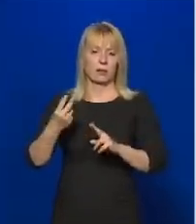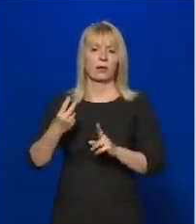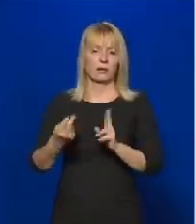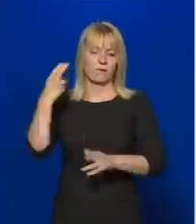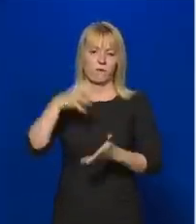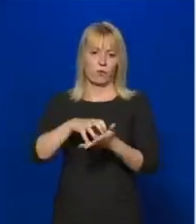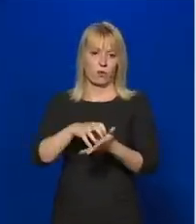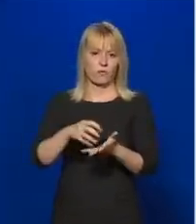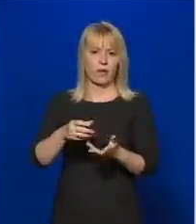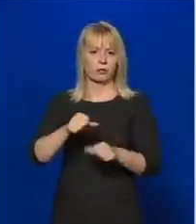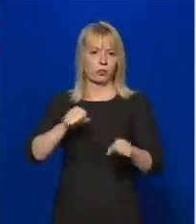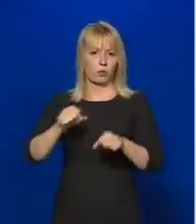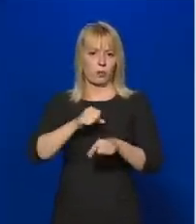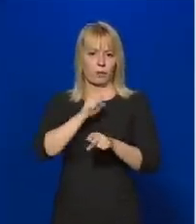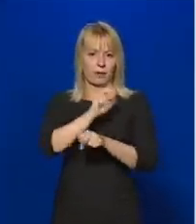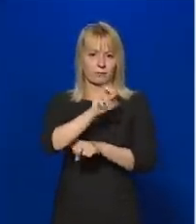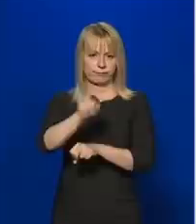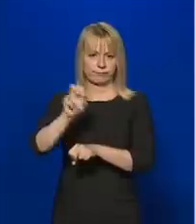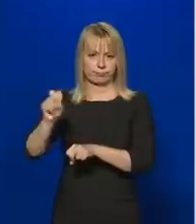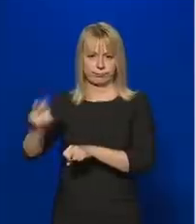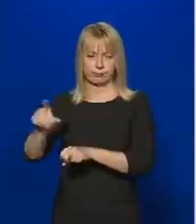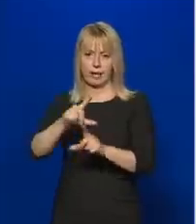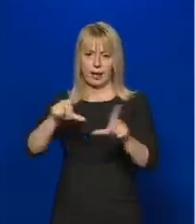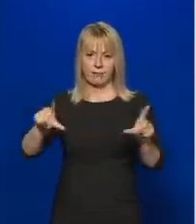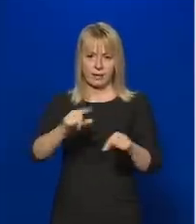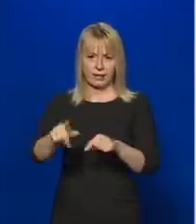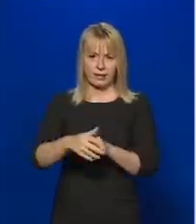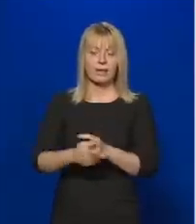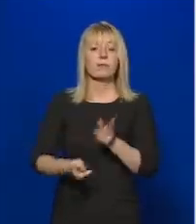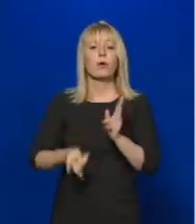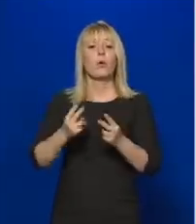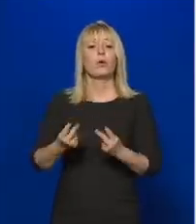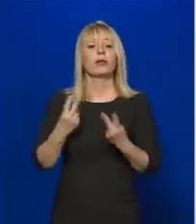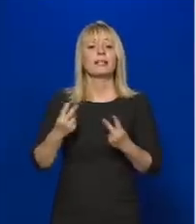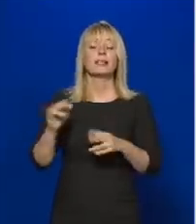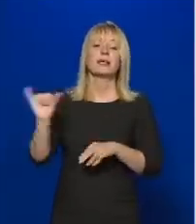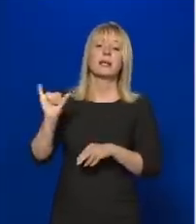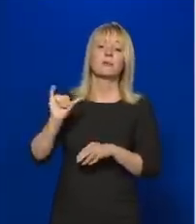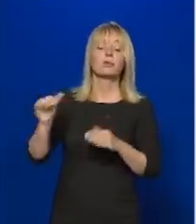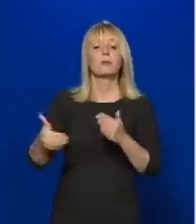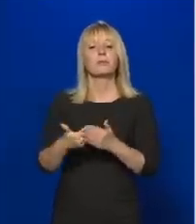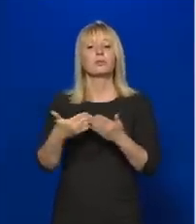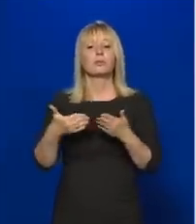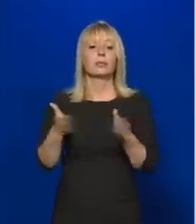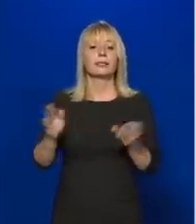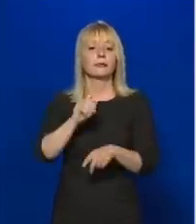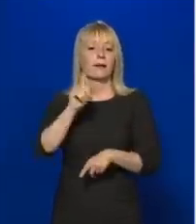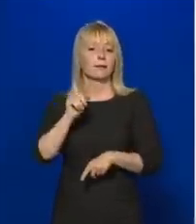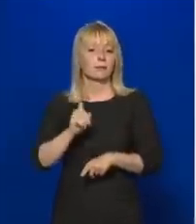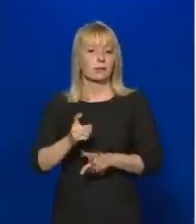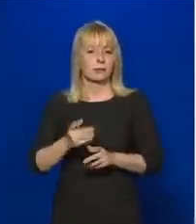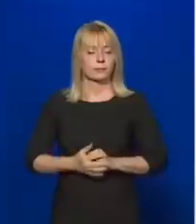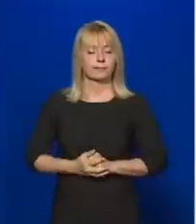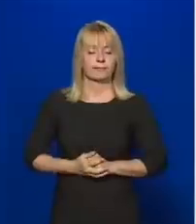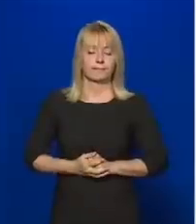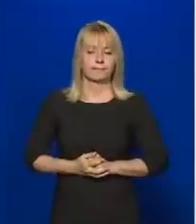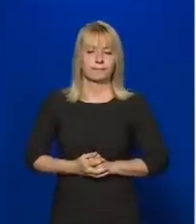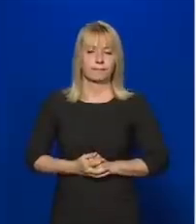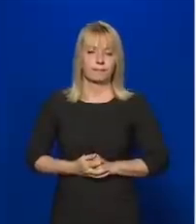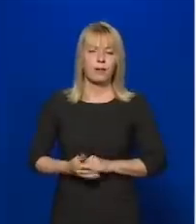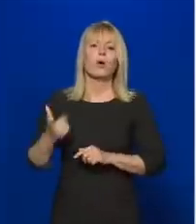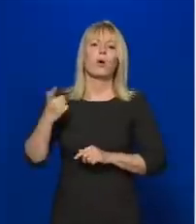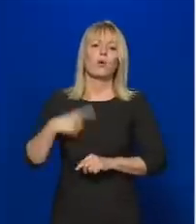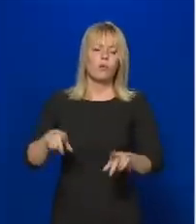Hogyan értékelik Karácsony Gergely szintén közölt Budapest úrra nyitásáról szóló tervét a kormány? Voltak olyan